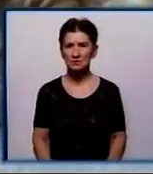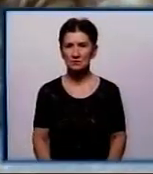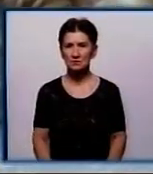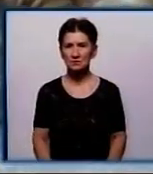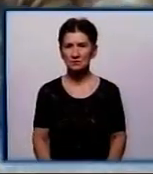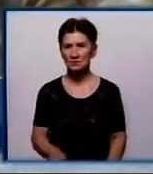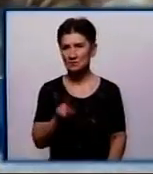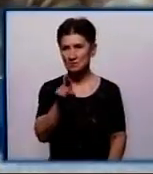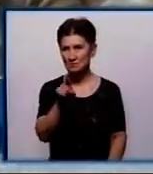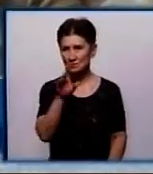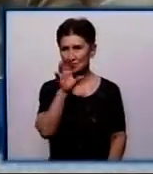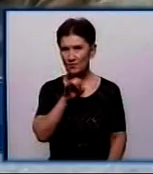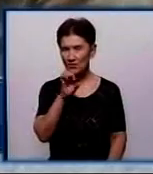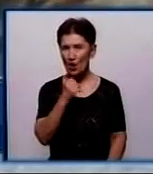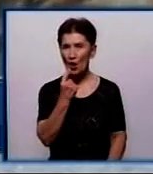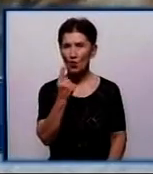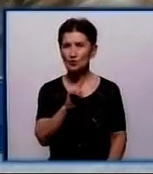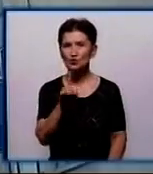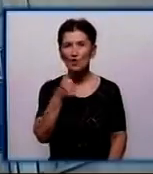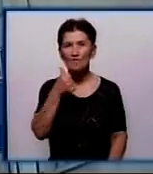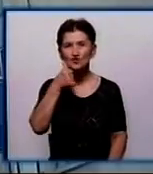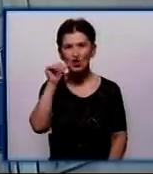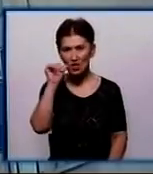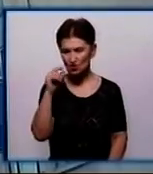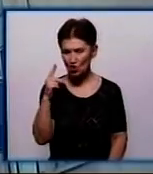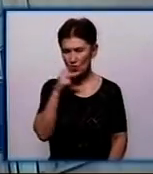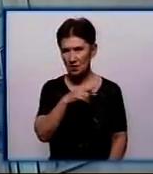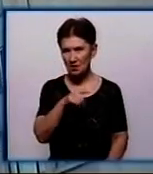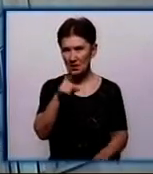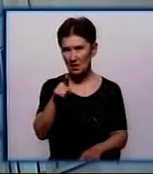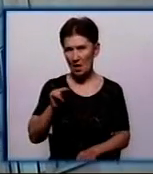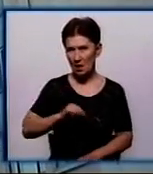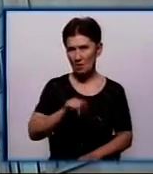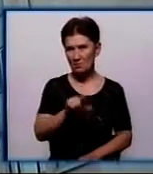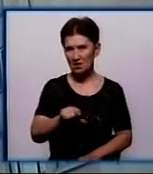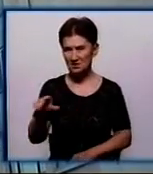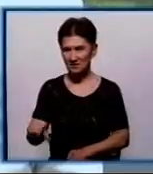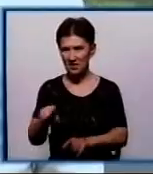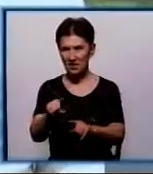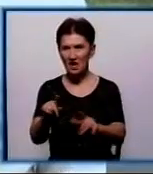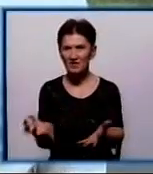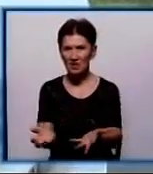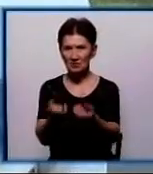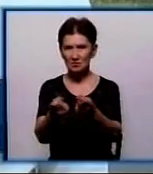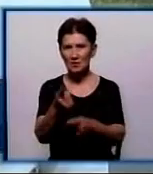Цей пес – один з тих, що пережив вчорашнє отруєння. Його врятували працівники готелю, що розташований поряд.